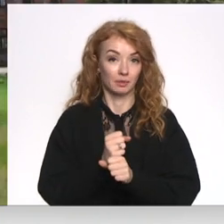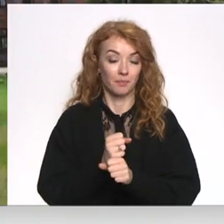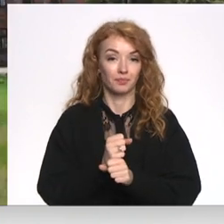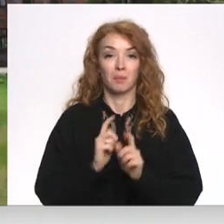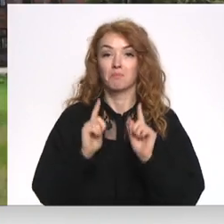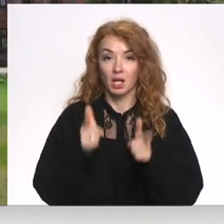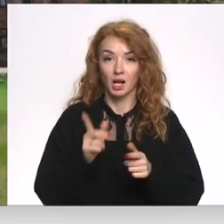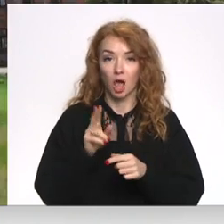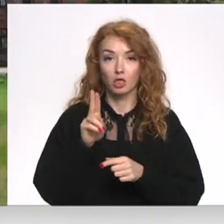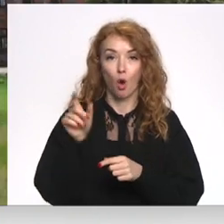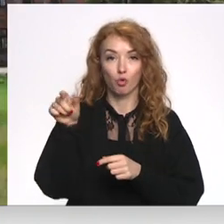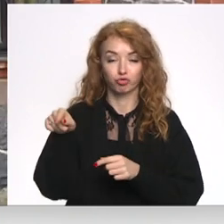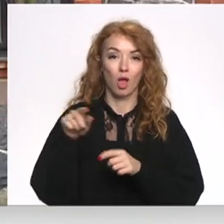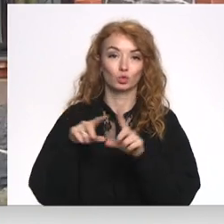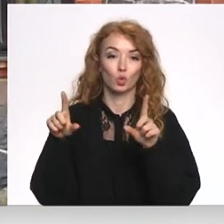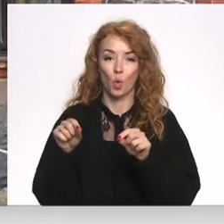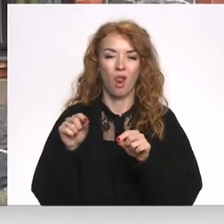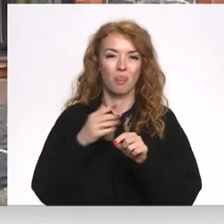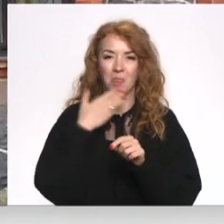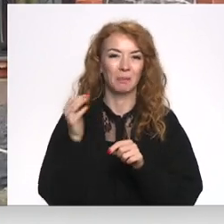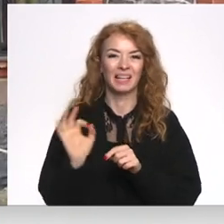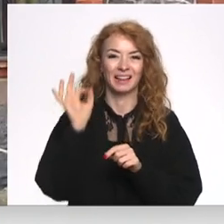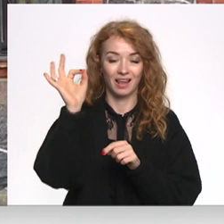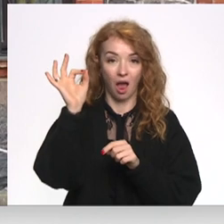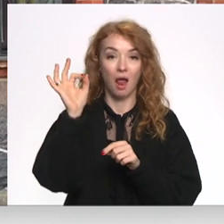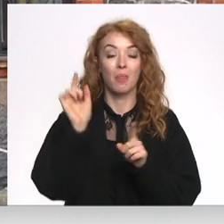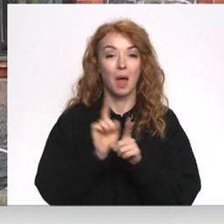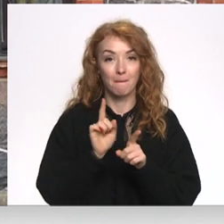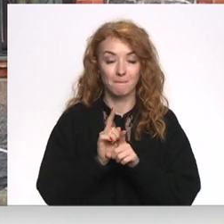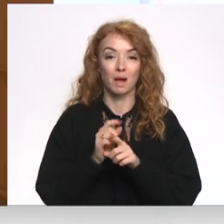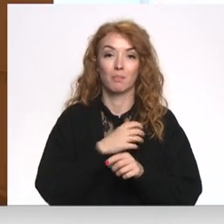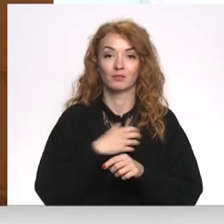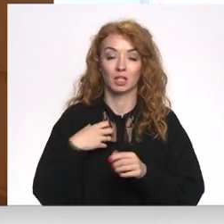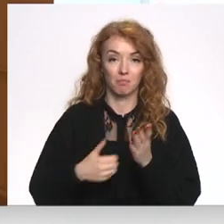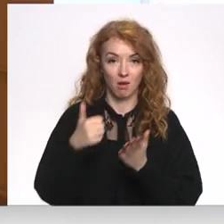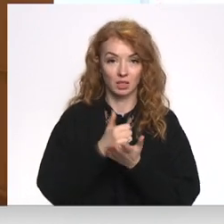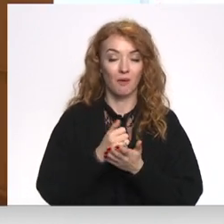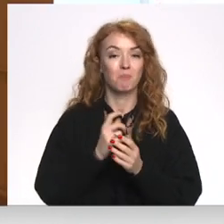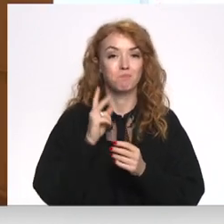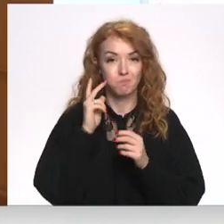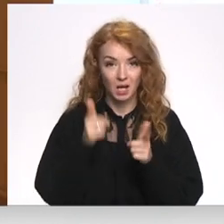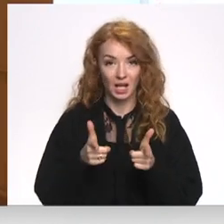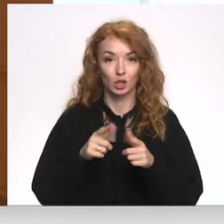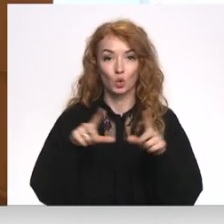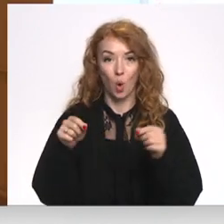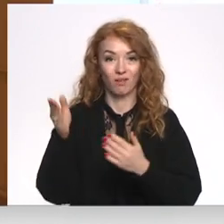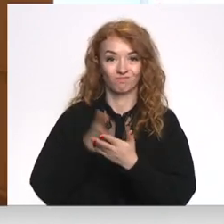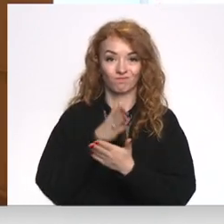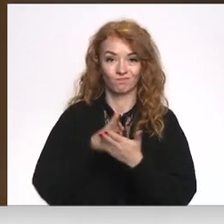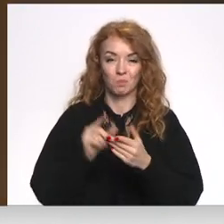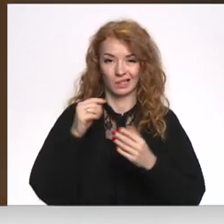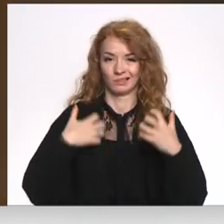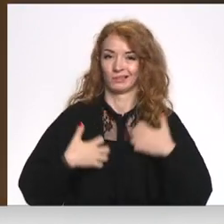piekrītot, ka naukšēnu modelis bija tālu no ideālā, pašvaldība iestājuši pārstāvi tikpat vienot piekrīt, ka skolas slēgšana tomēr bijusi